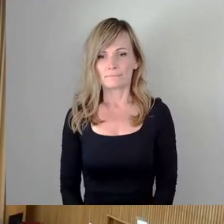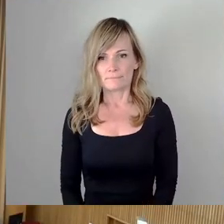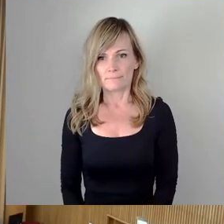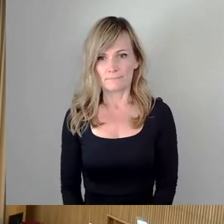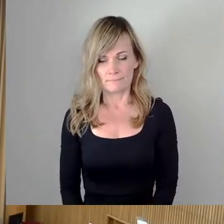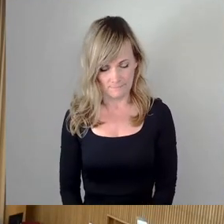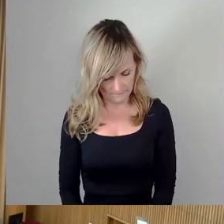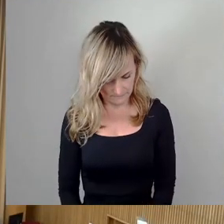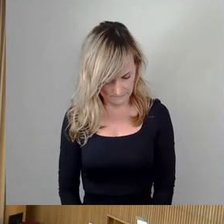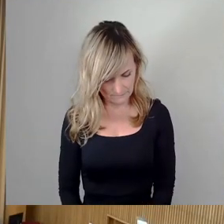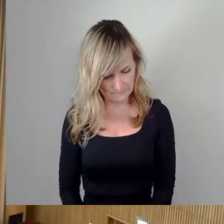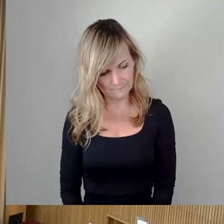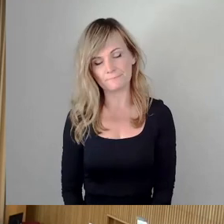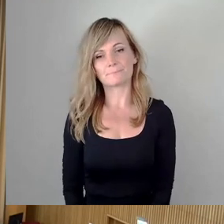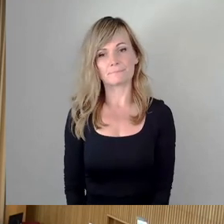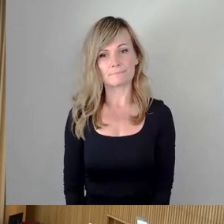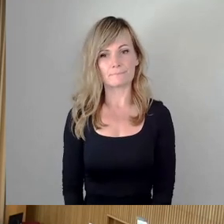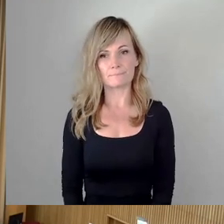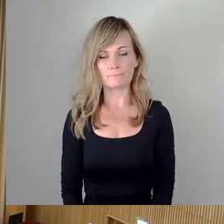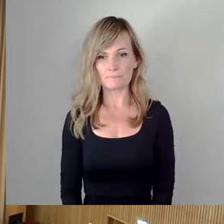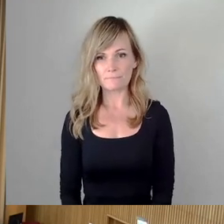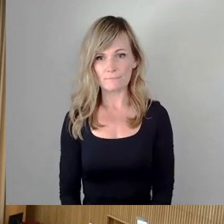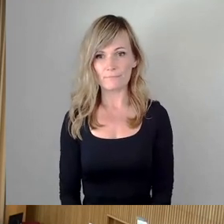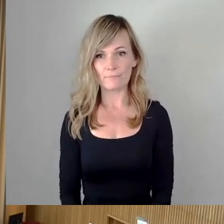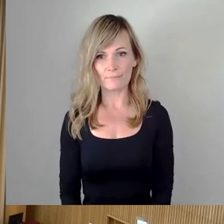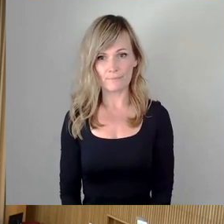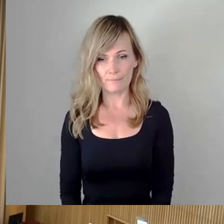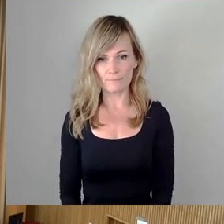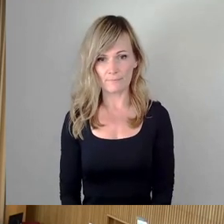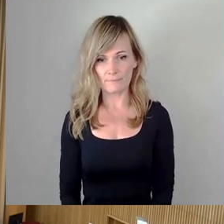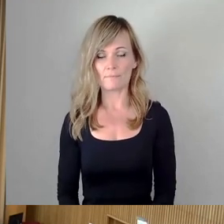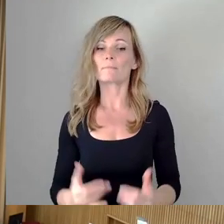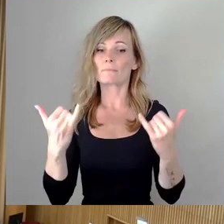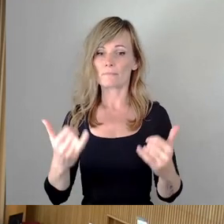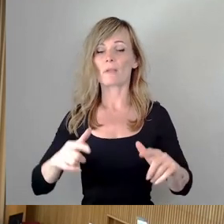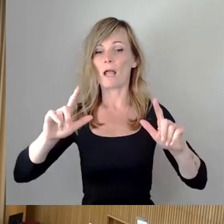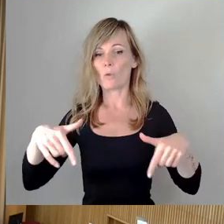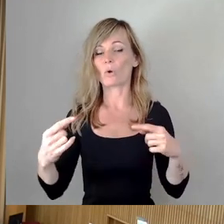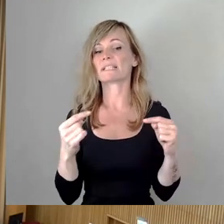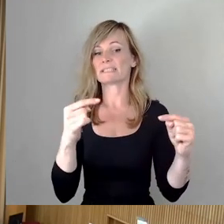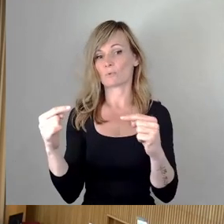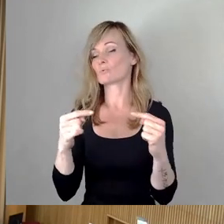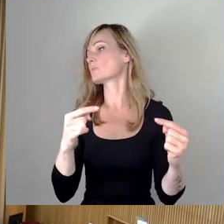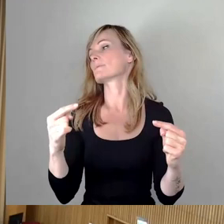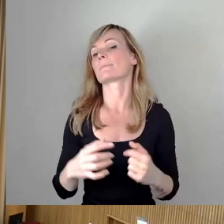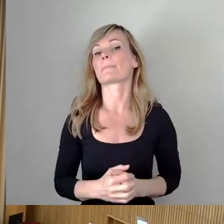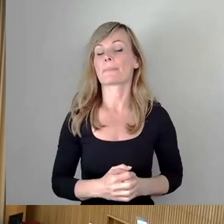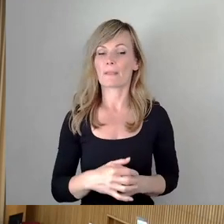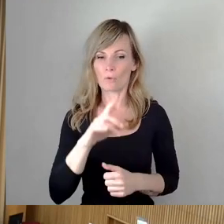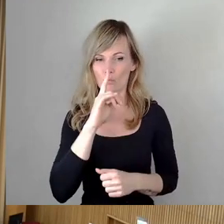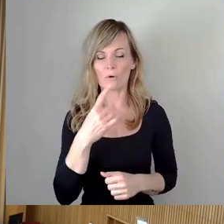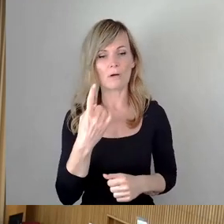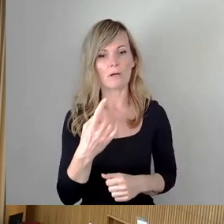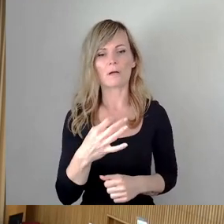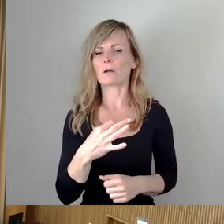So, damit kommen wir zur Diskussion. Mir ist nur eine ganz feste